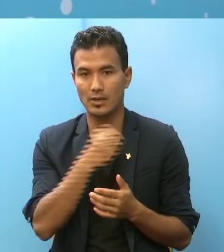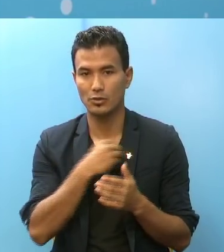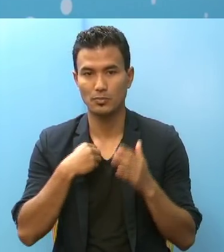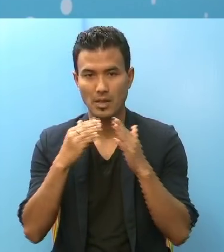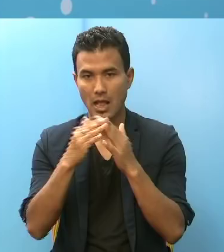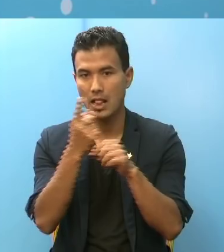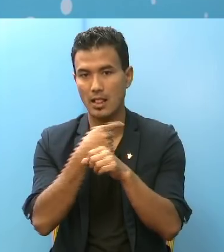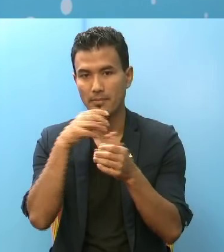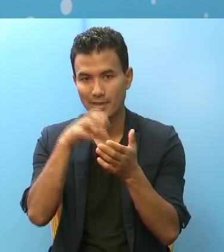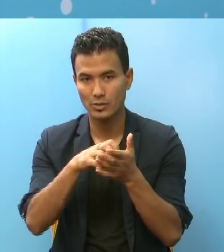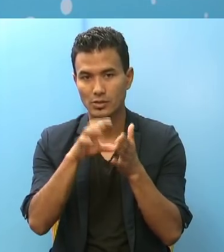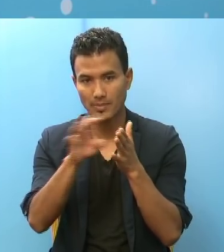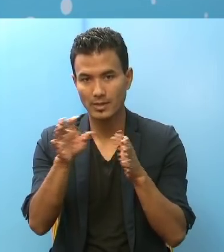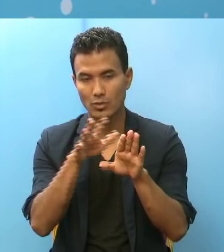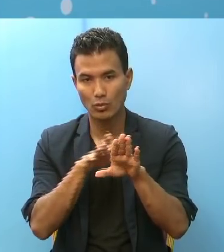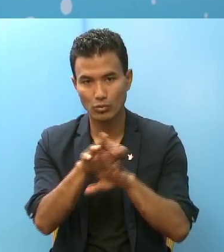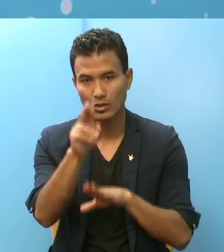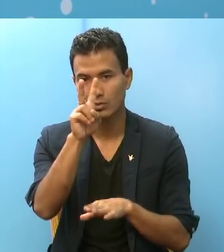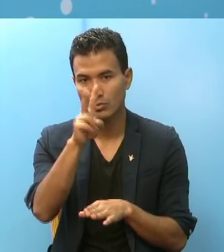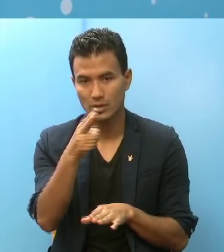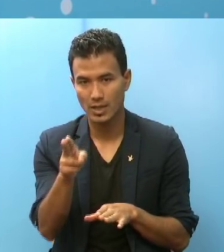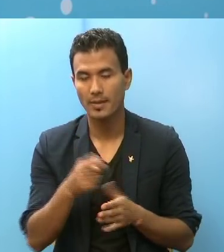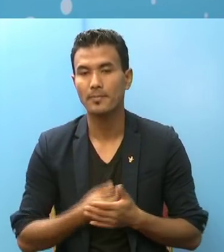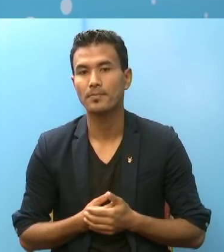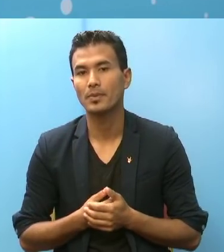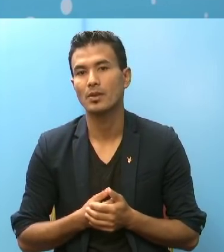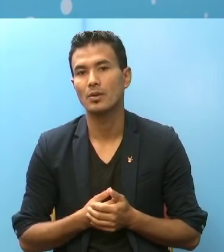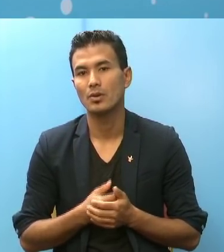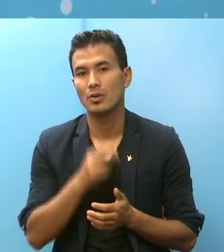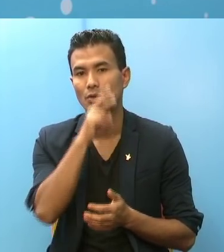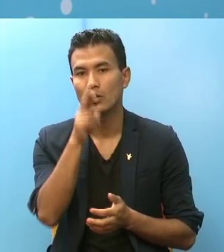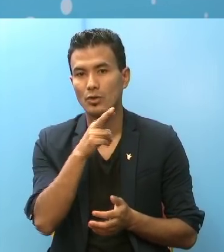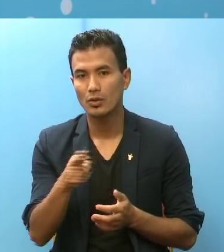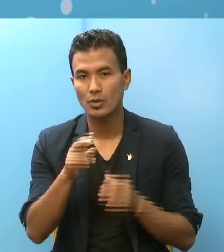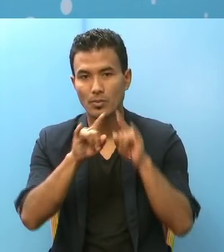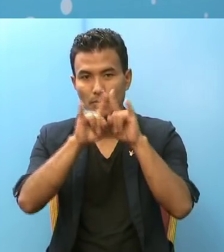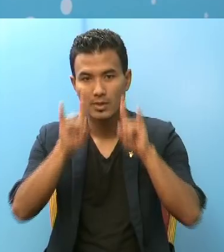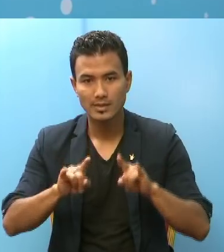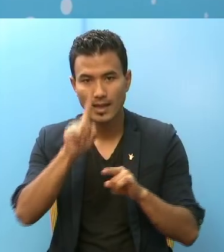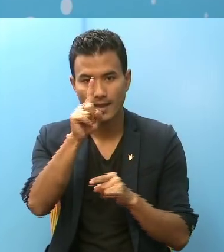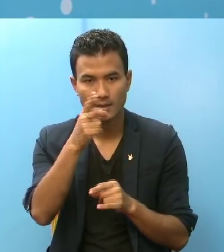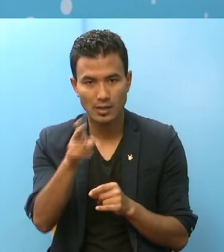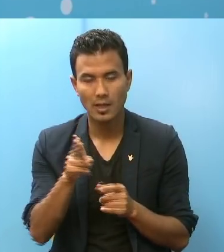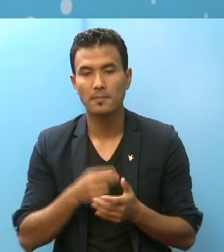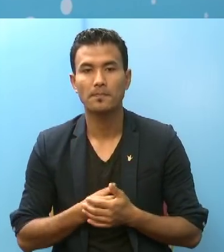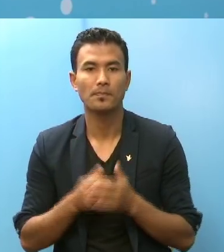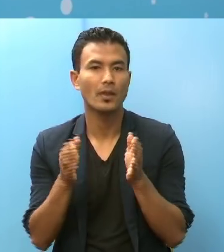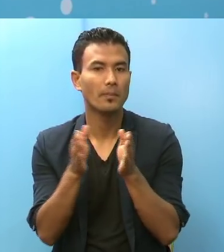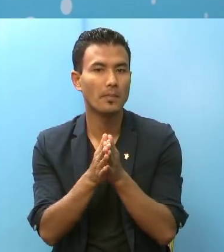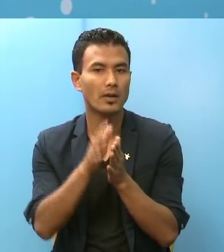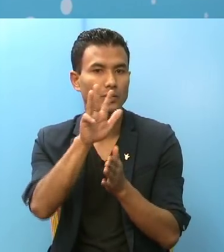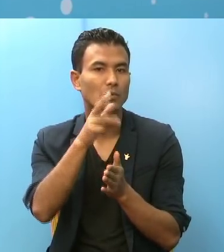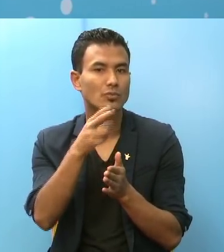बिर्गन बाट रावतहट का दूई जना रा पर्शा को एक जना गरी